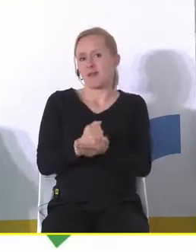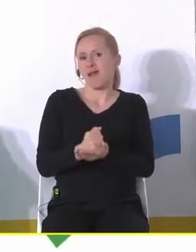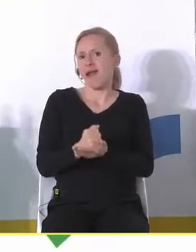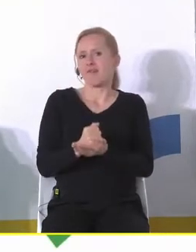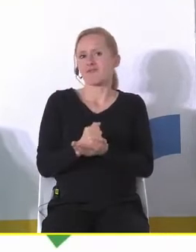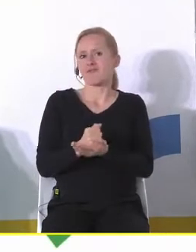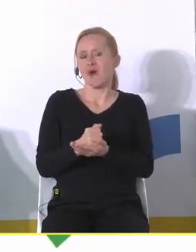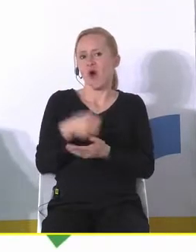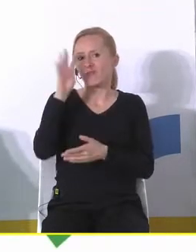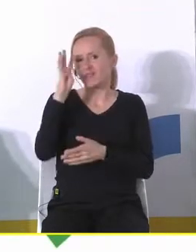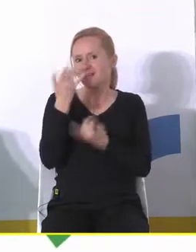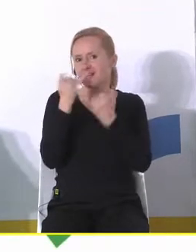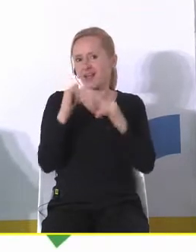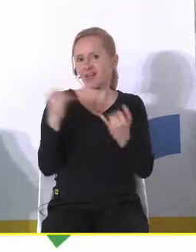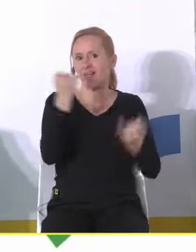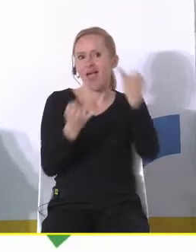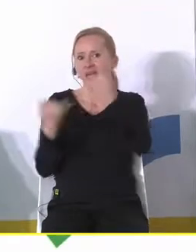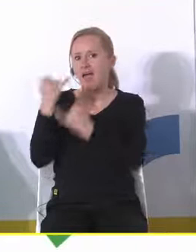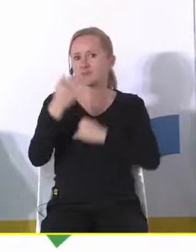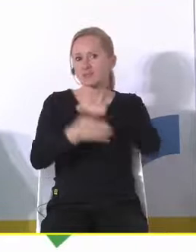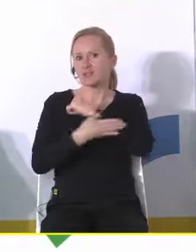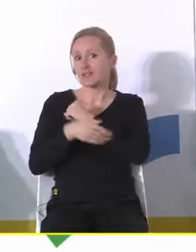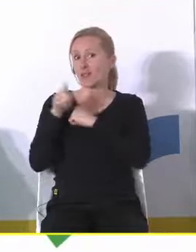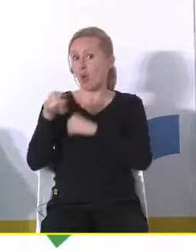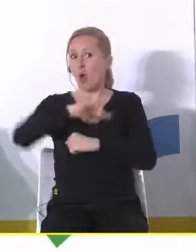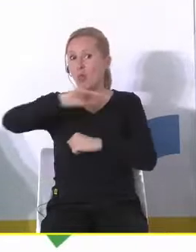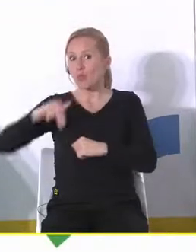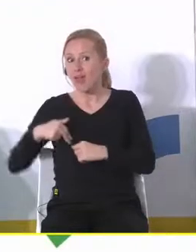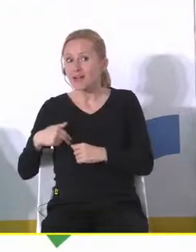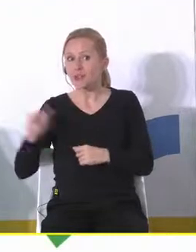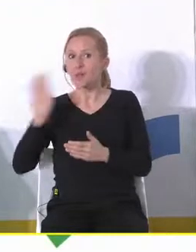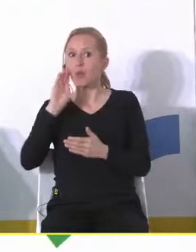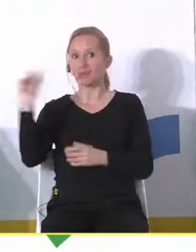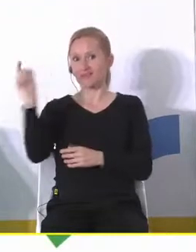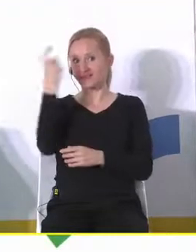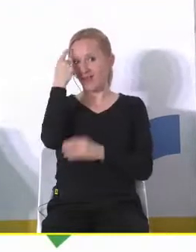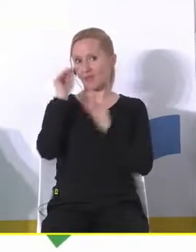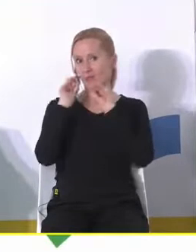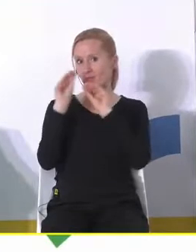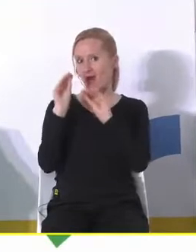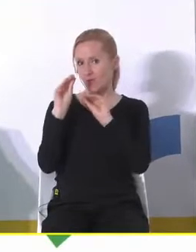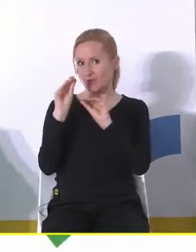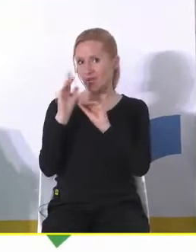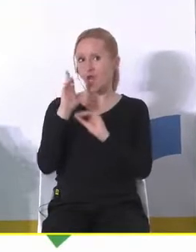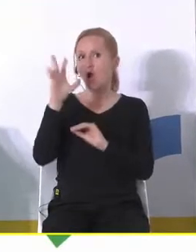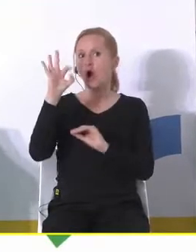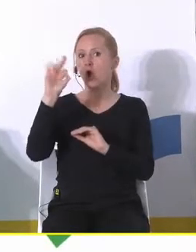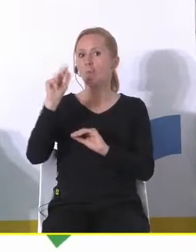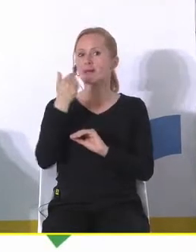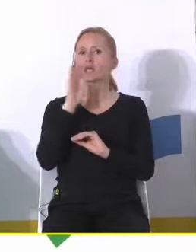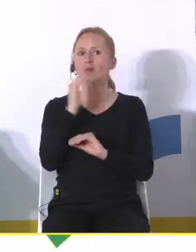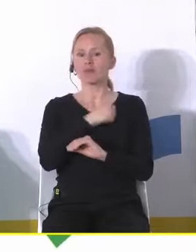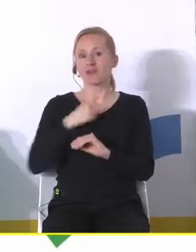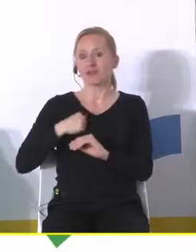i wiele tam zasad chemicznych w zasadzie to jest takie nasze mobilne centrum nauki Kopernik bo my wyjeżdżamy